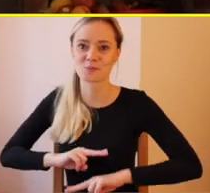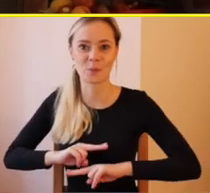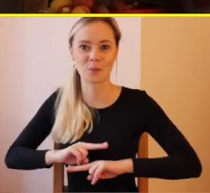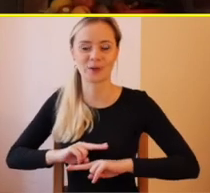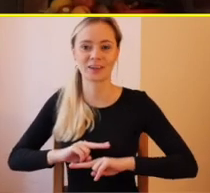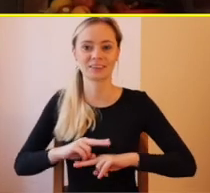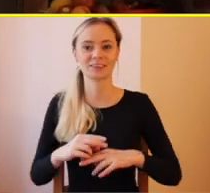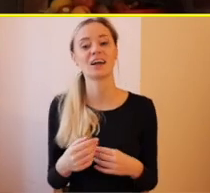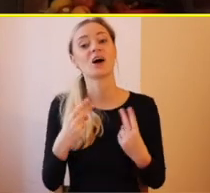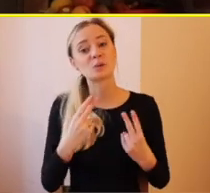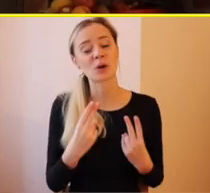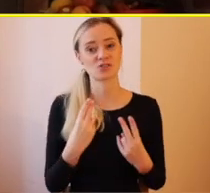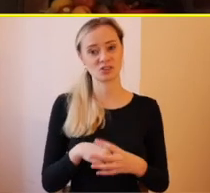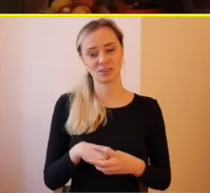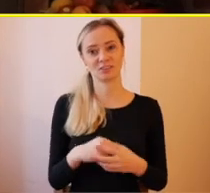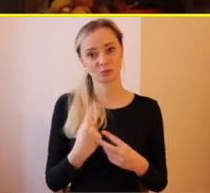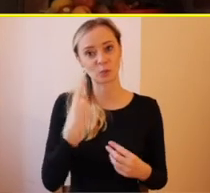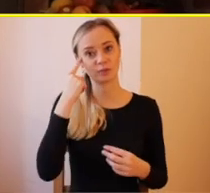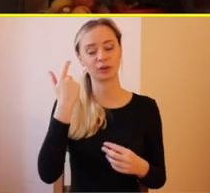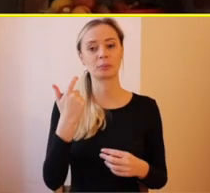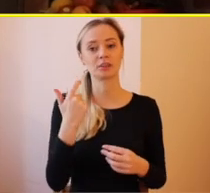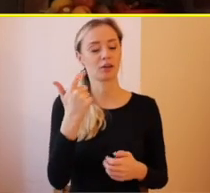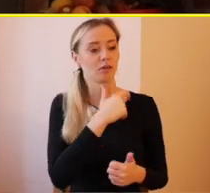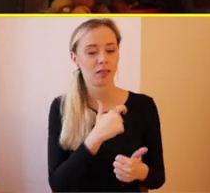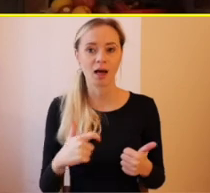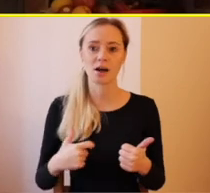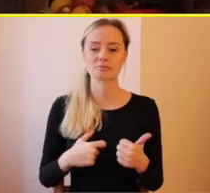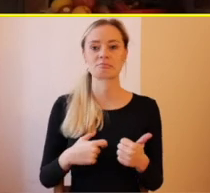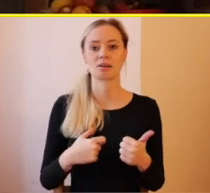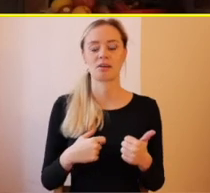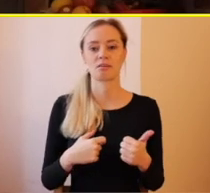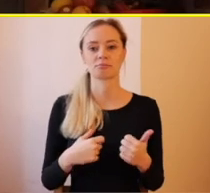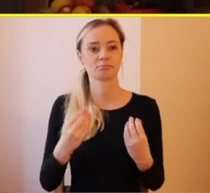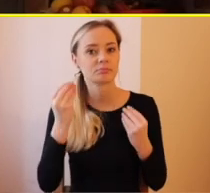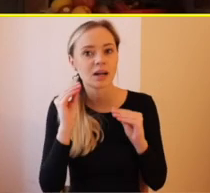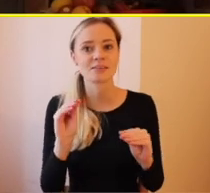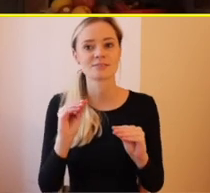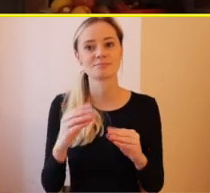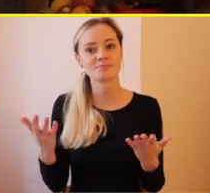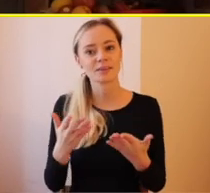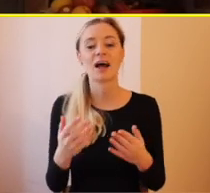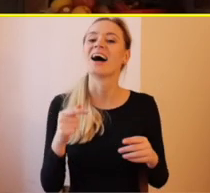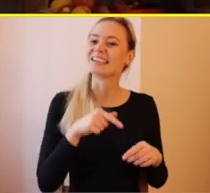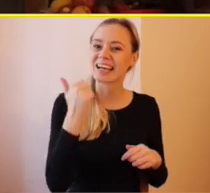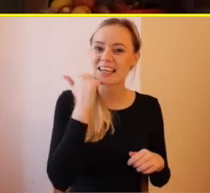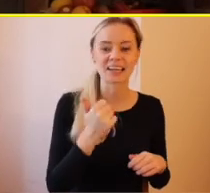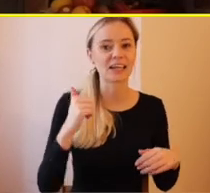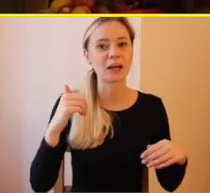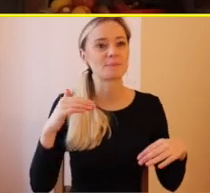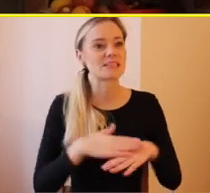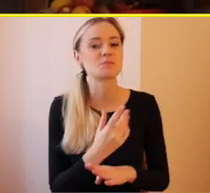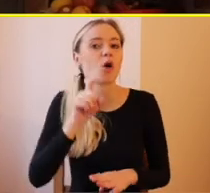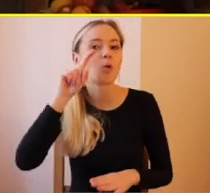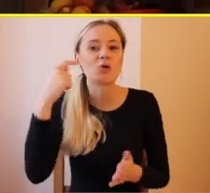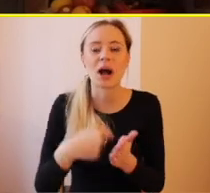pri zemi, s pokorou, s láskou, spokojom v duši. A tu nám v Kanade sa cítim, že sa